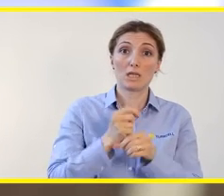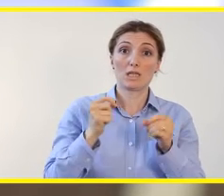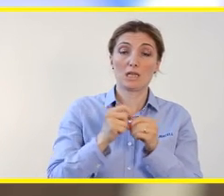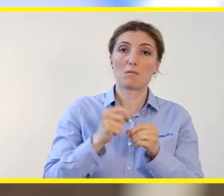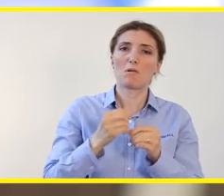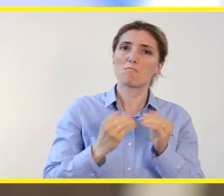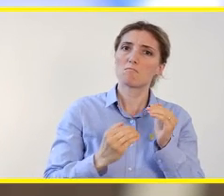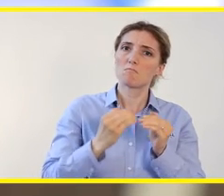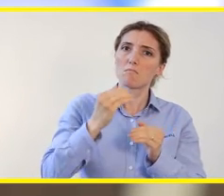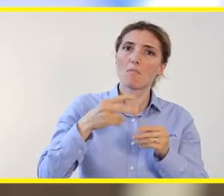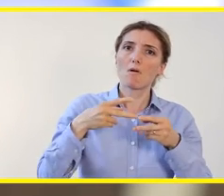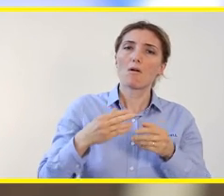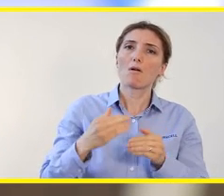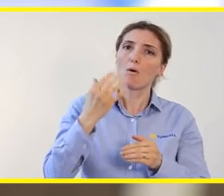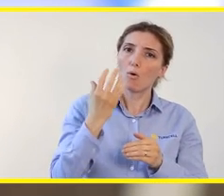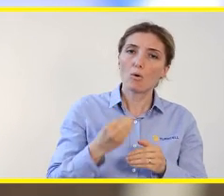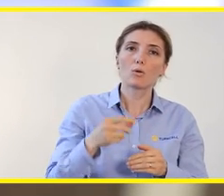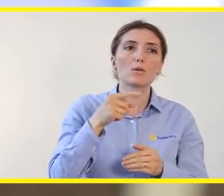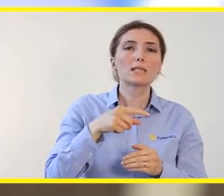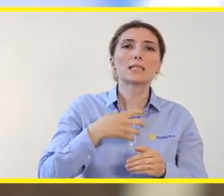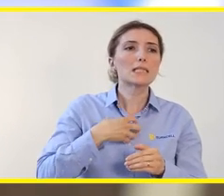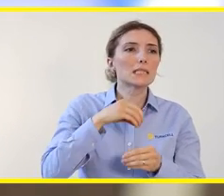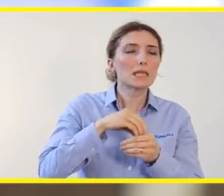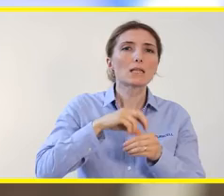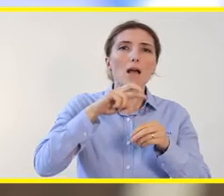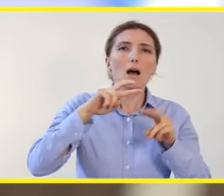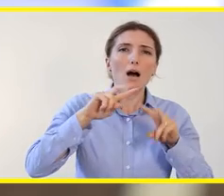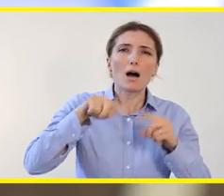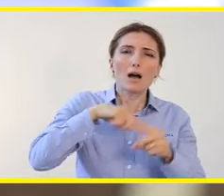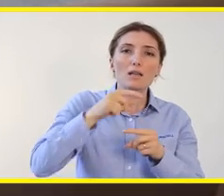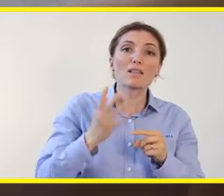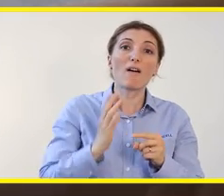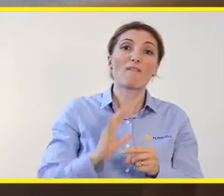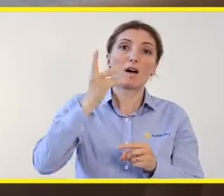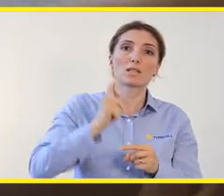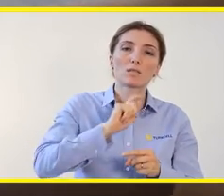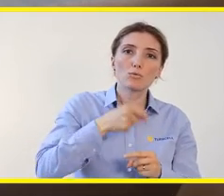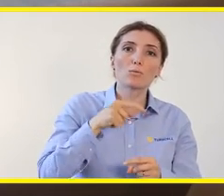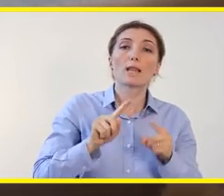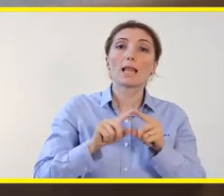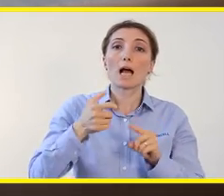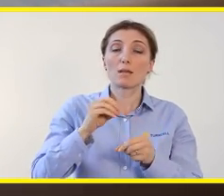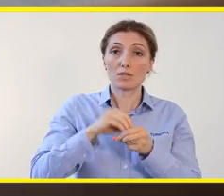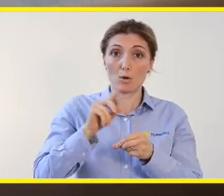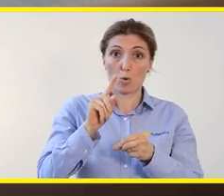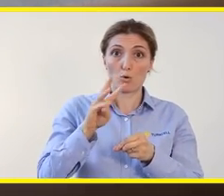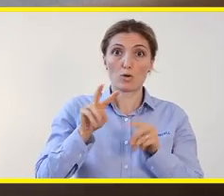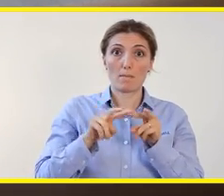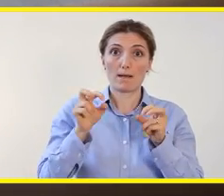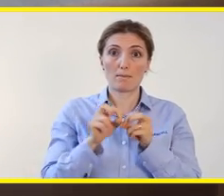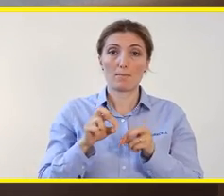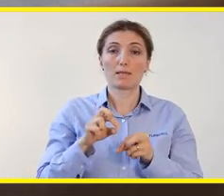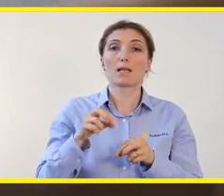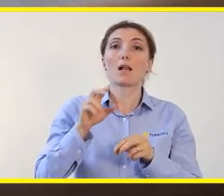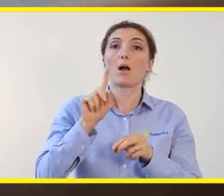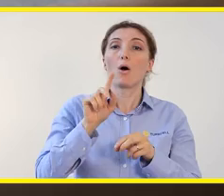arttırılabilir hafızasıyla TÜRKSEL T60'da aradığınızdan fazlasını bulacaksınız. TÜRKSEL T60 ile 13 megapiksellik